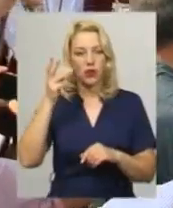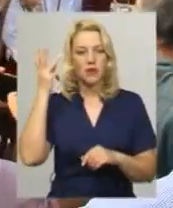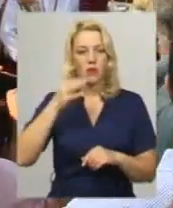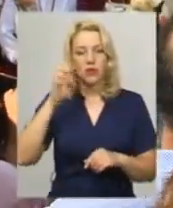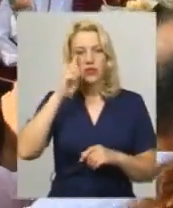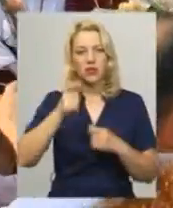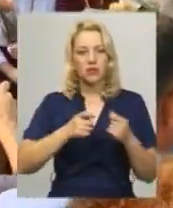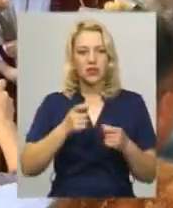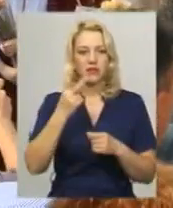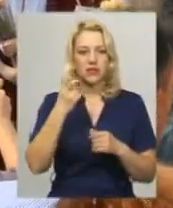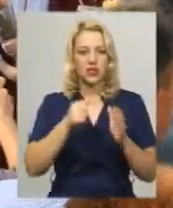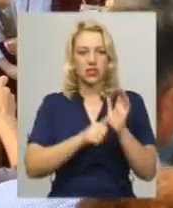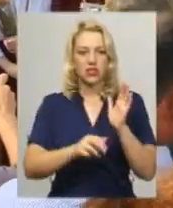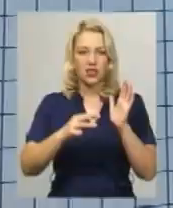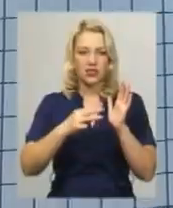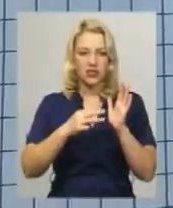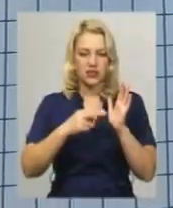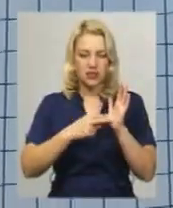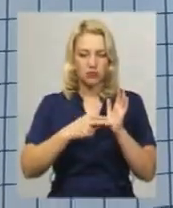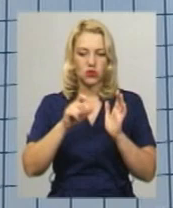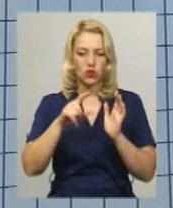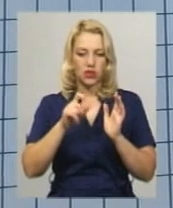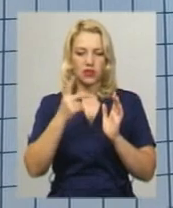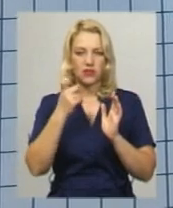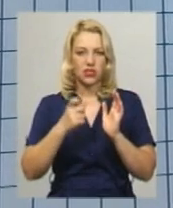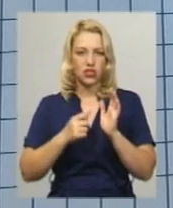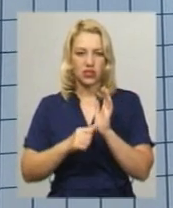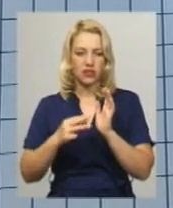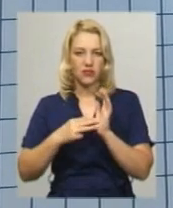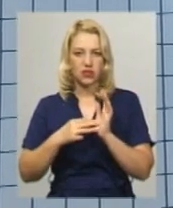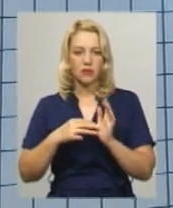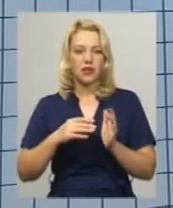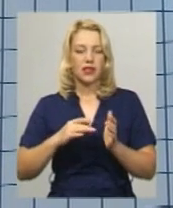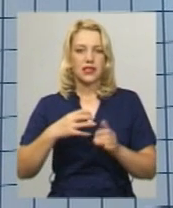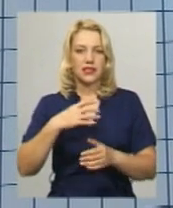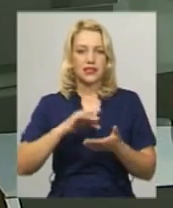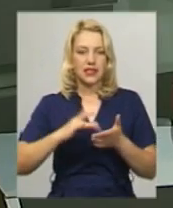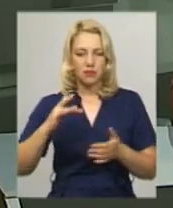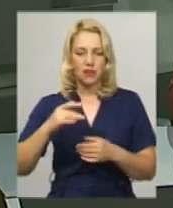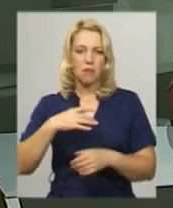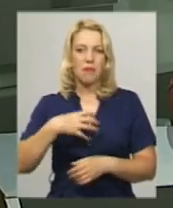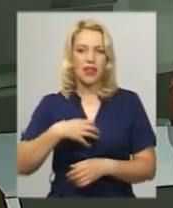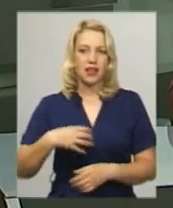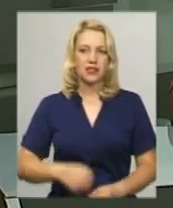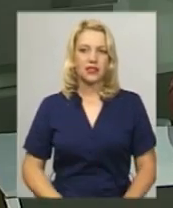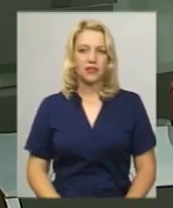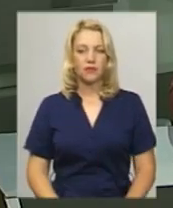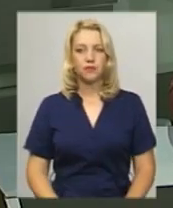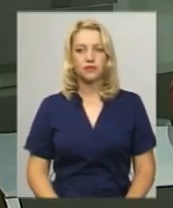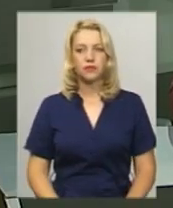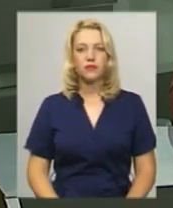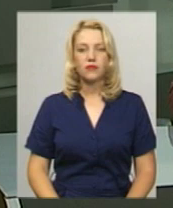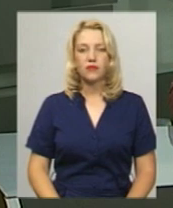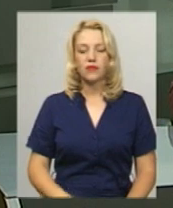267 золотих та 208 срібних медалістів. Леся Боровець, Юрій Чорний. За вчасний та